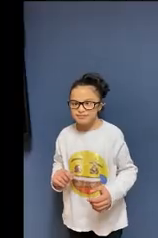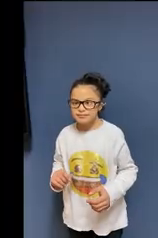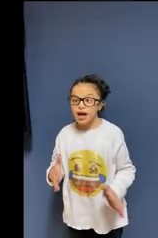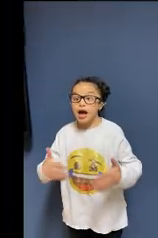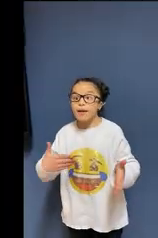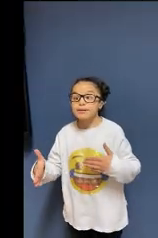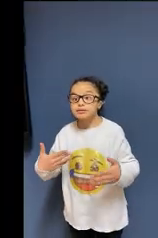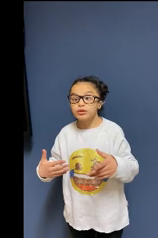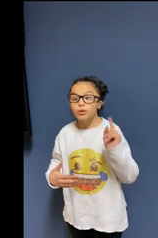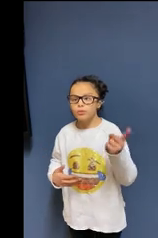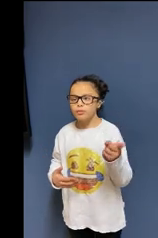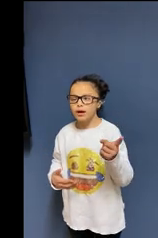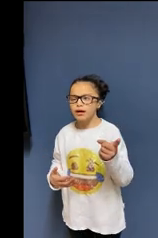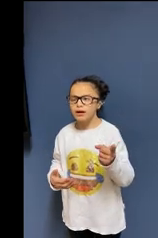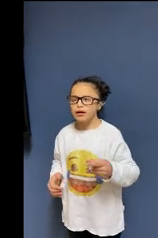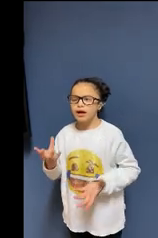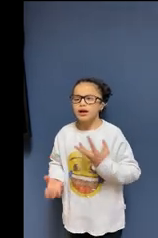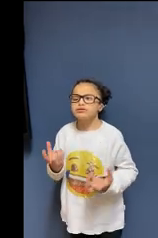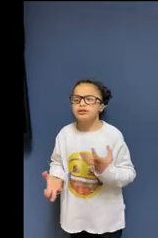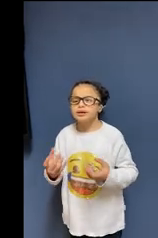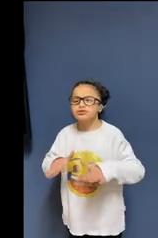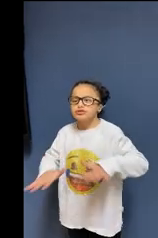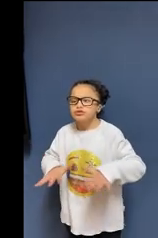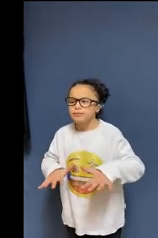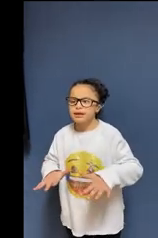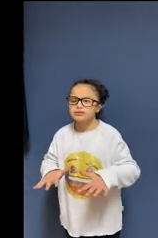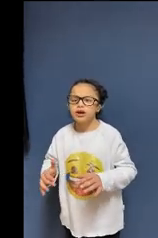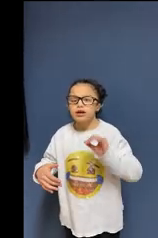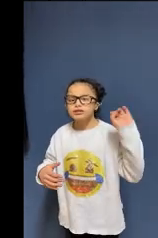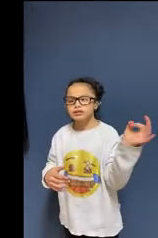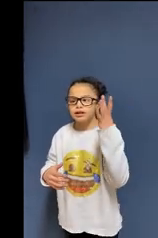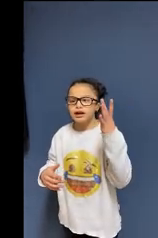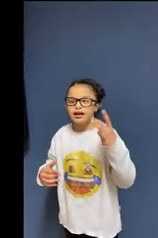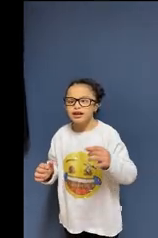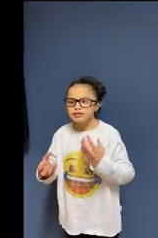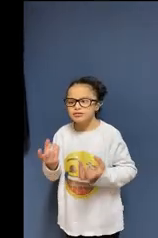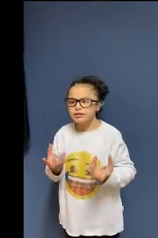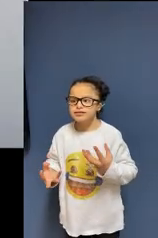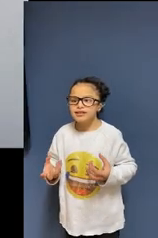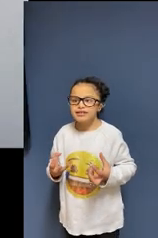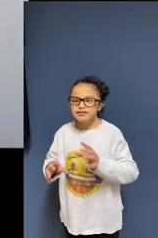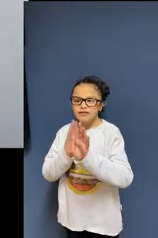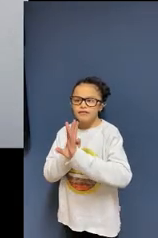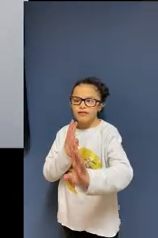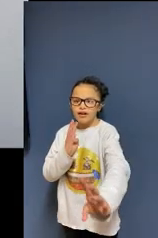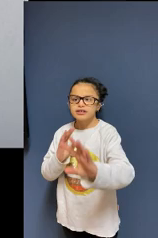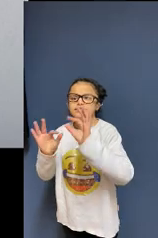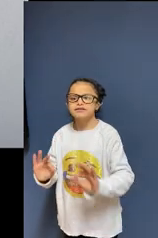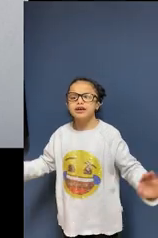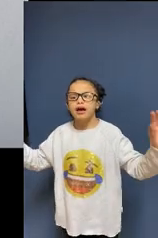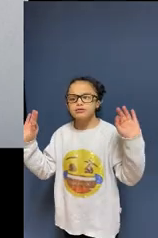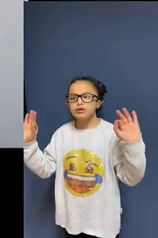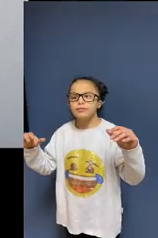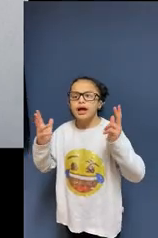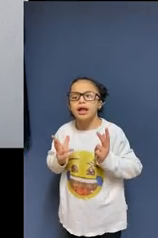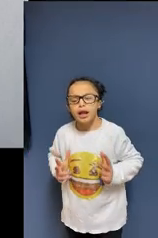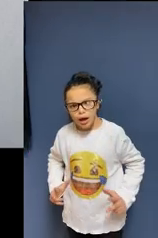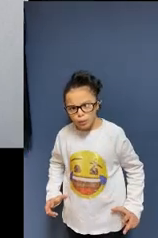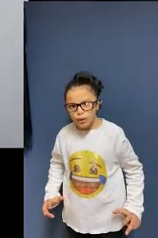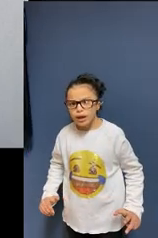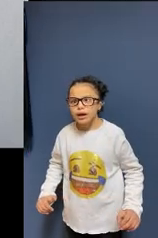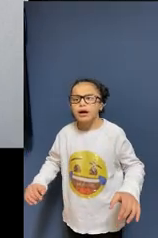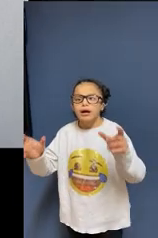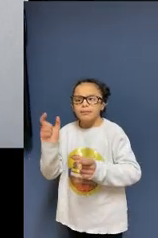Le emergenze possibili sono un incendio e un terremoto. In caso di incendio vi si chiede di